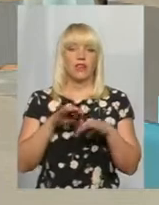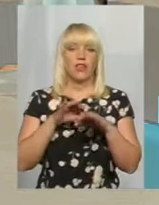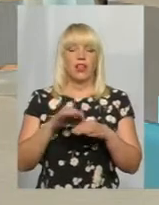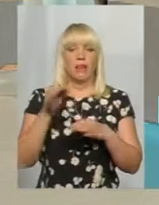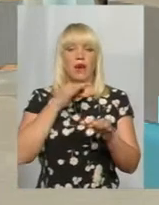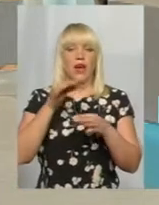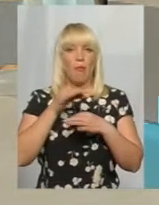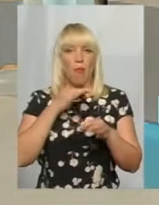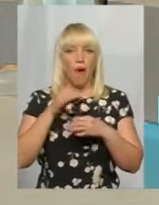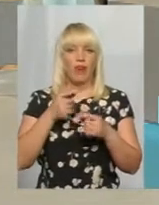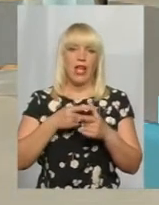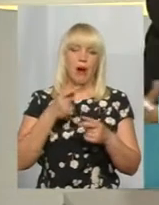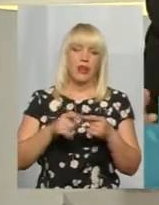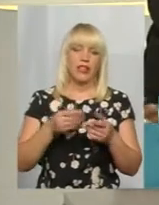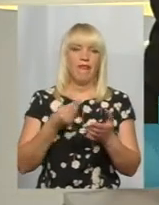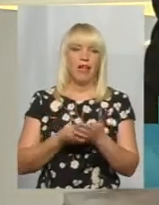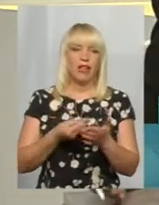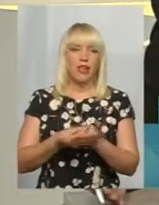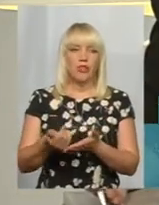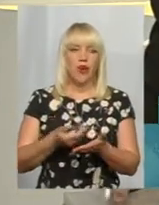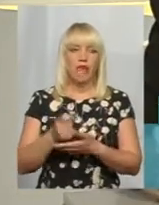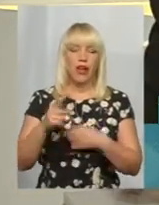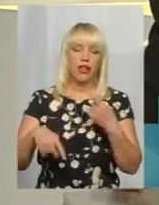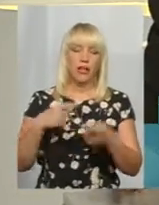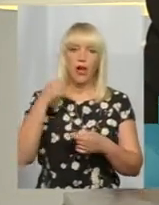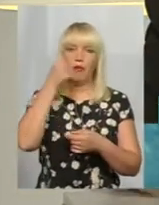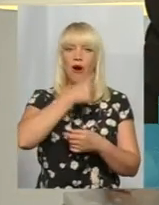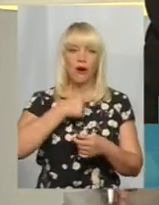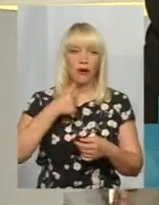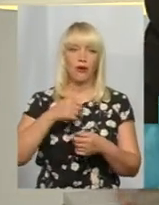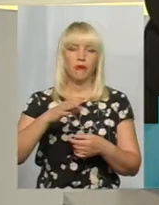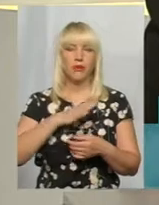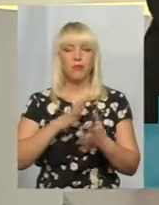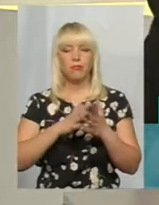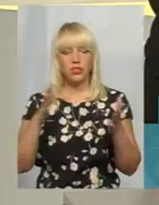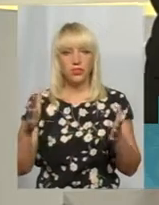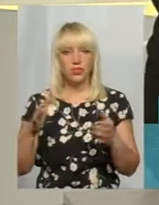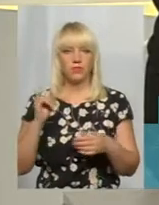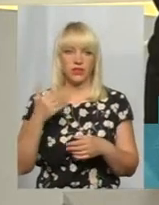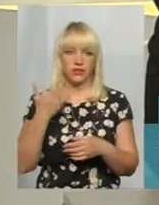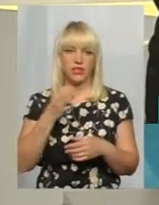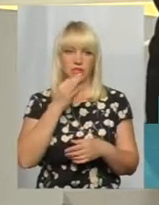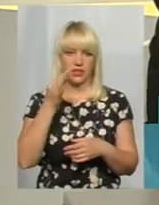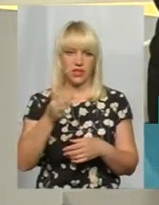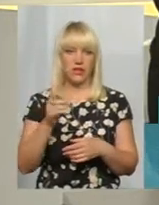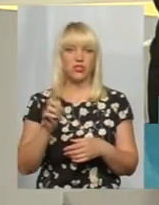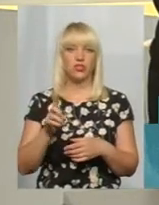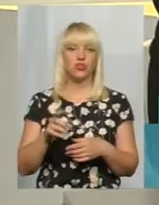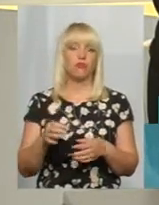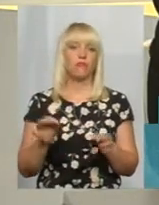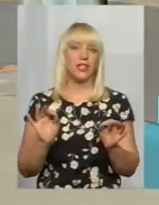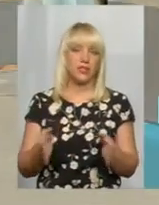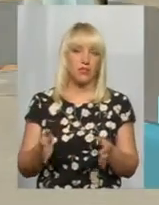оце фінансування, наприклад, хоча б наступного року, були більше? І от ви сказали, що, в принципі,